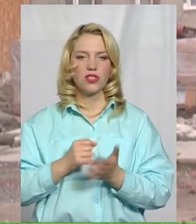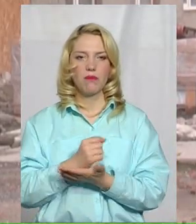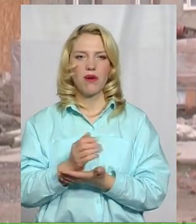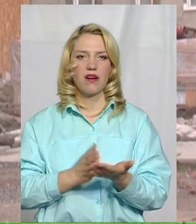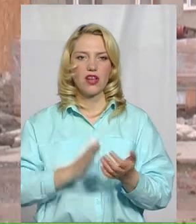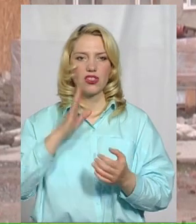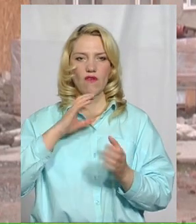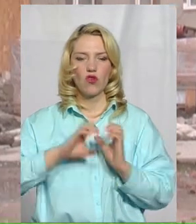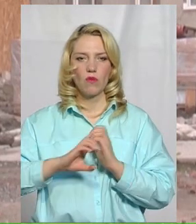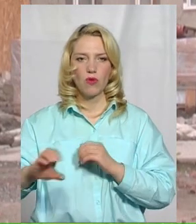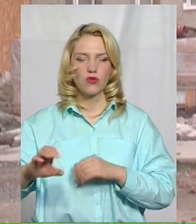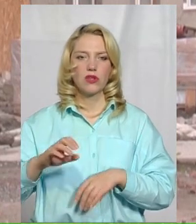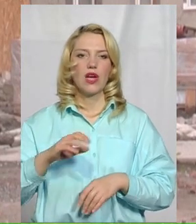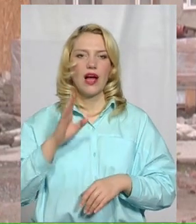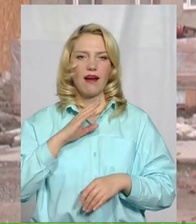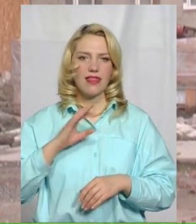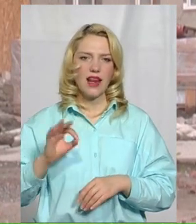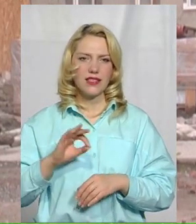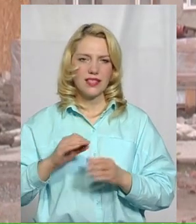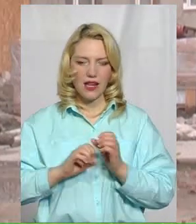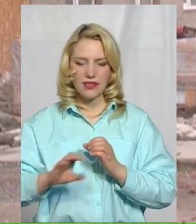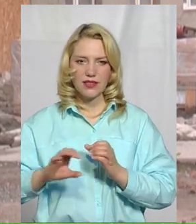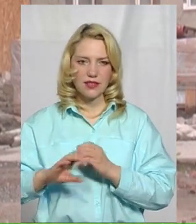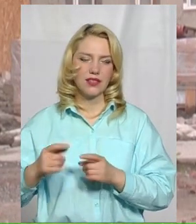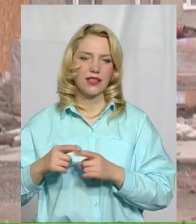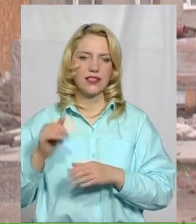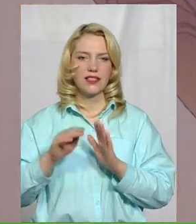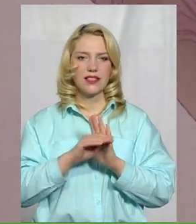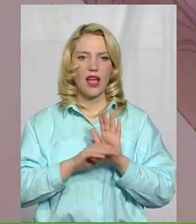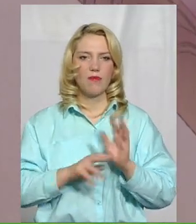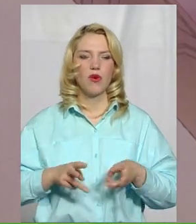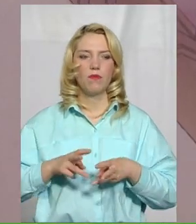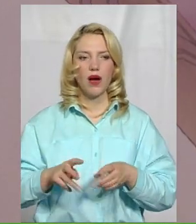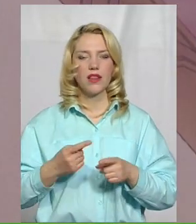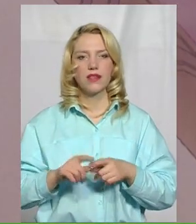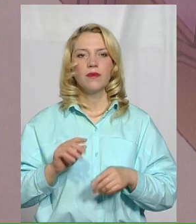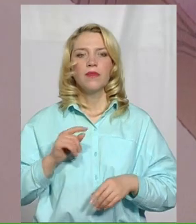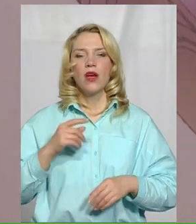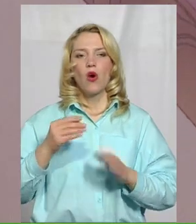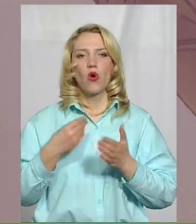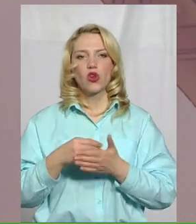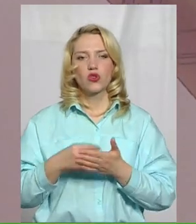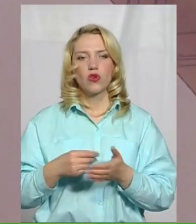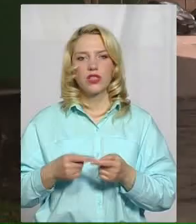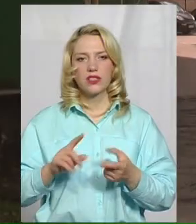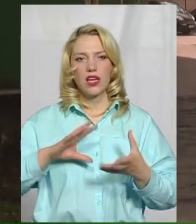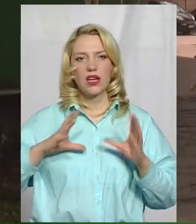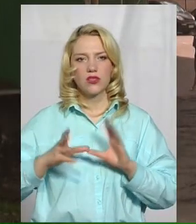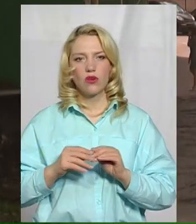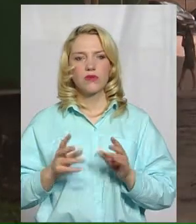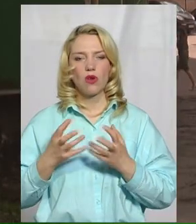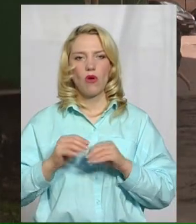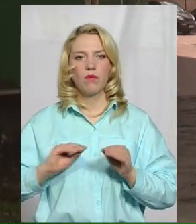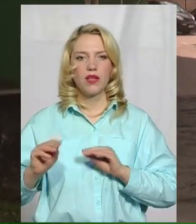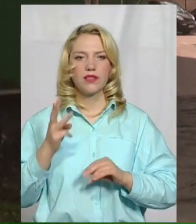водопроводу, каналізації, система опалення. Володимир Сельський додає, кушторисна вартість об'єкту разом з обладнанням –